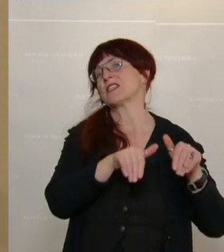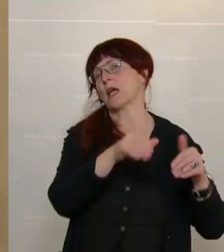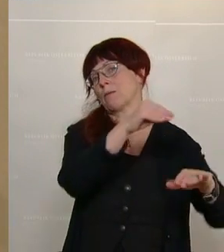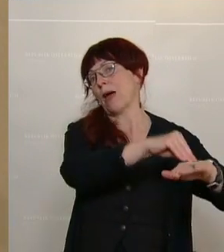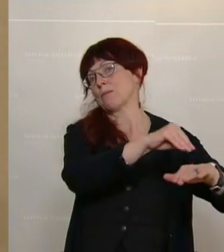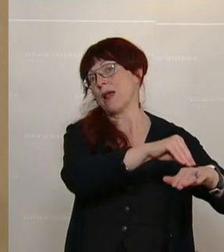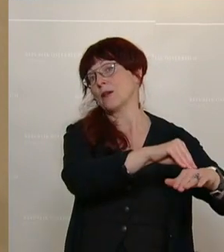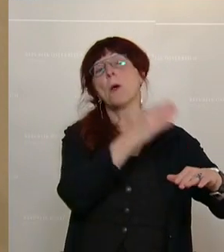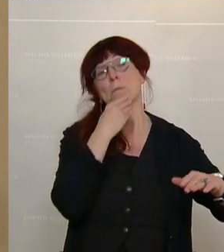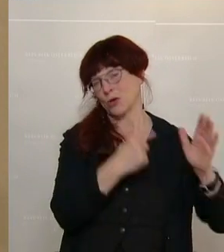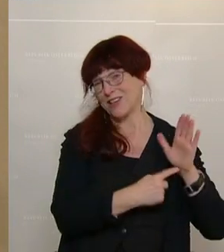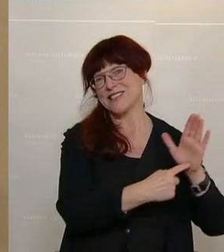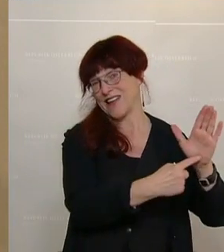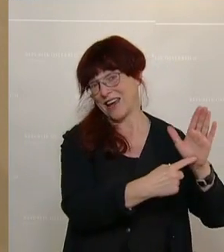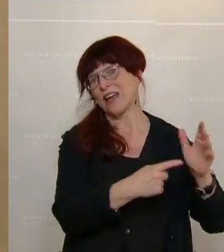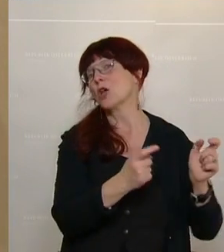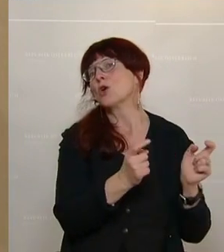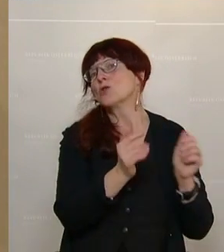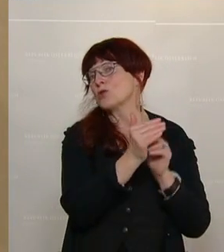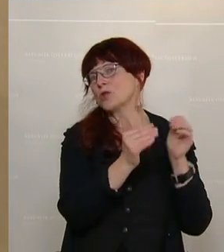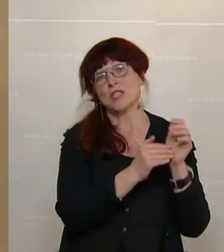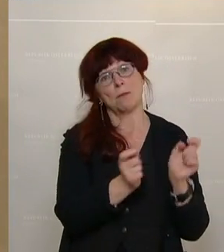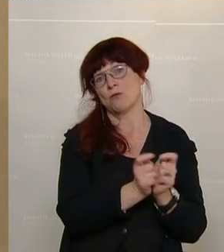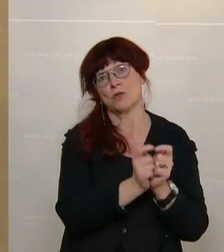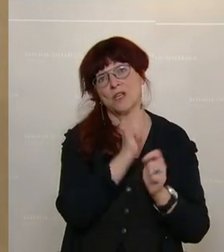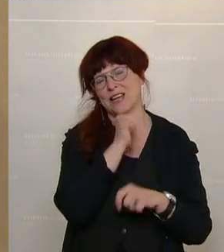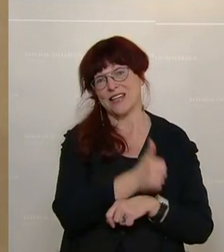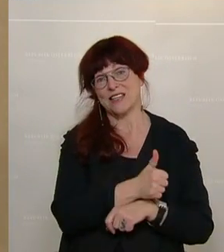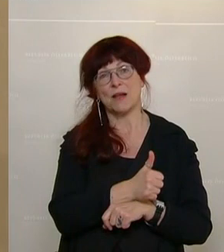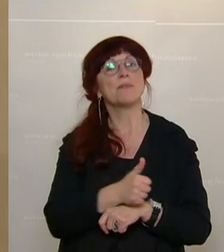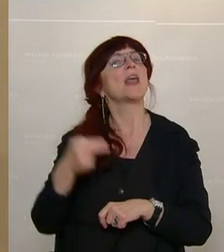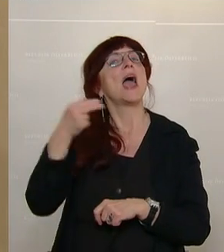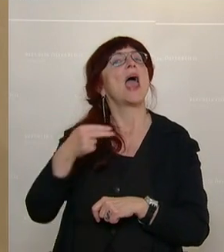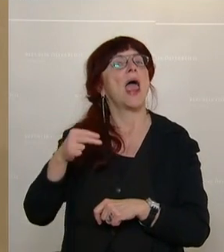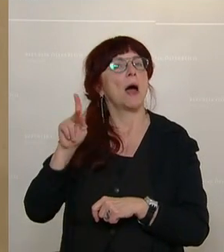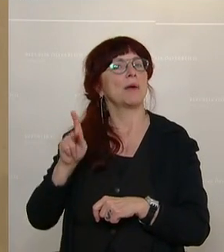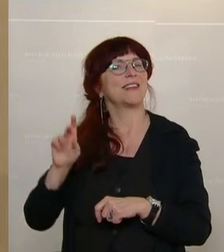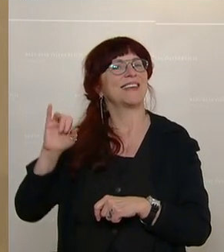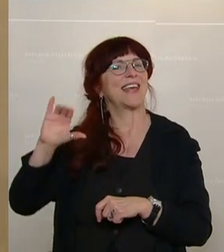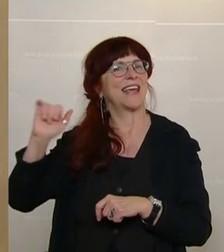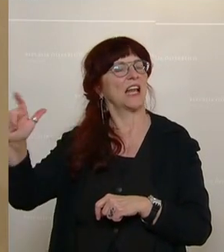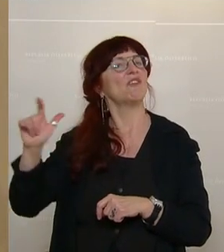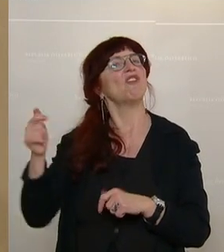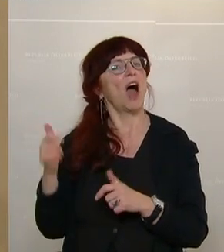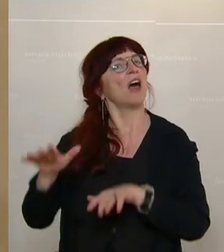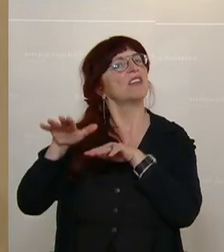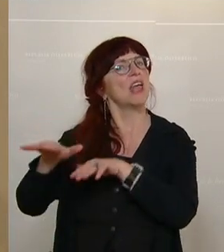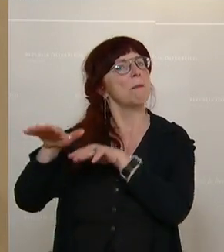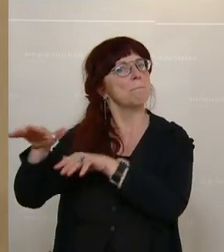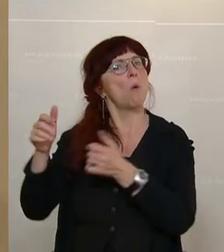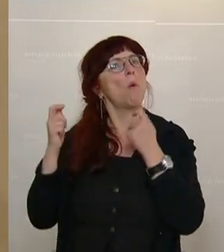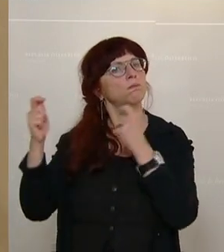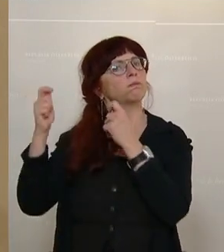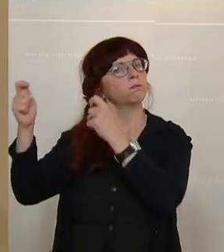nicht funktioniert. Herbert Kickl hat gegen die Maskenpflicht demonstriert, hat seine Meinung geäußert und das Ganze ohne